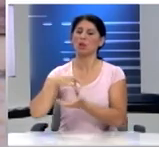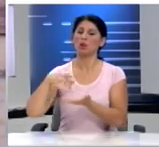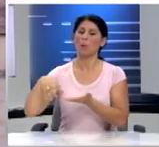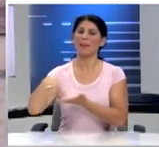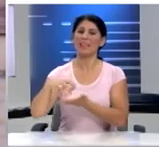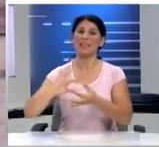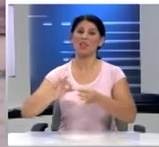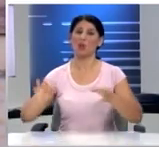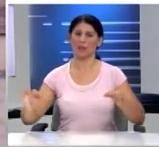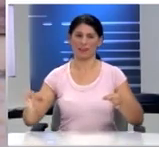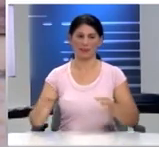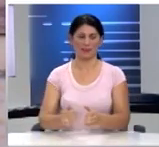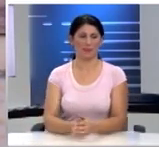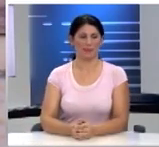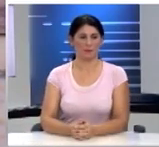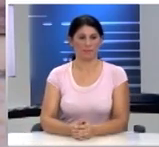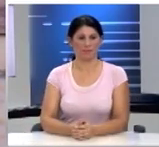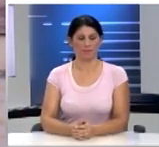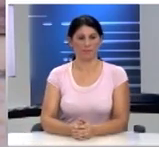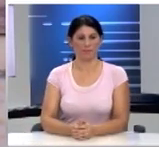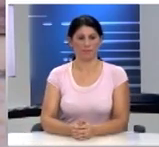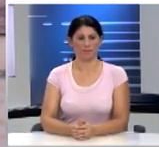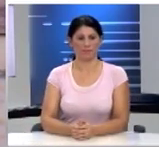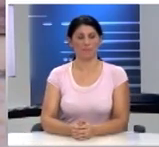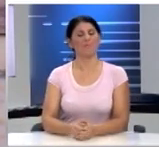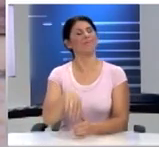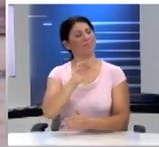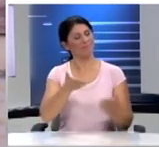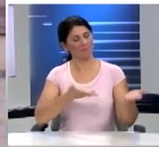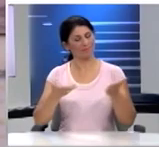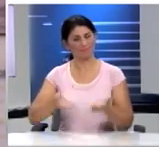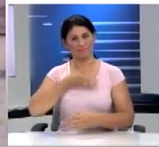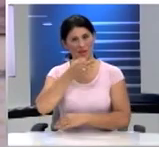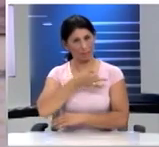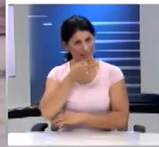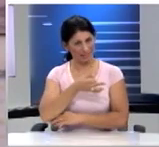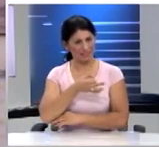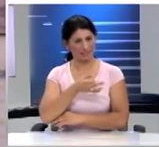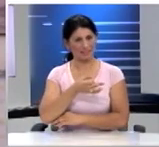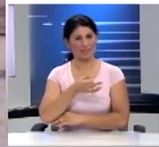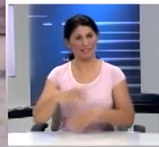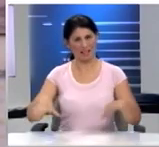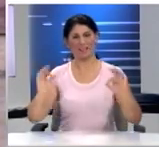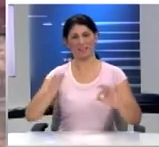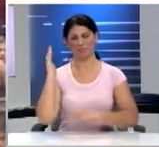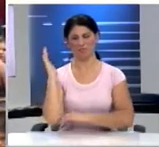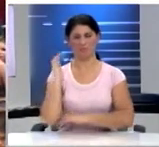Ιστορία Περιτέχνης και Ιστορίας Την καλώ να έρθει στο βήμα και να λάβει το λόγο